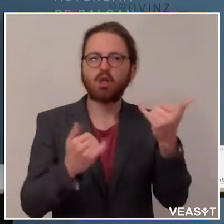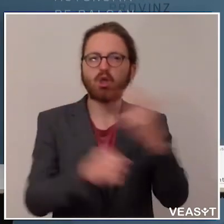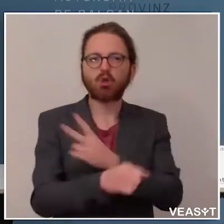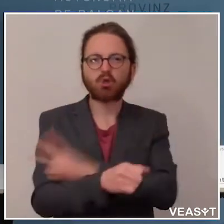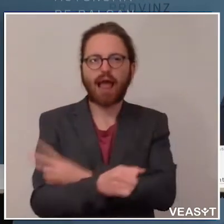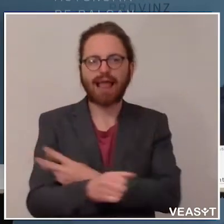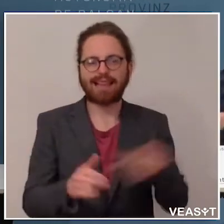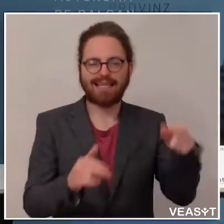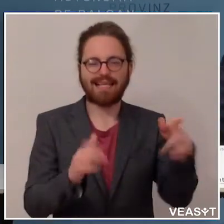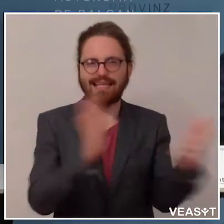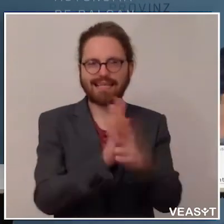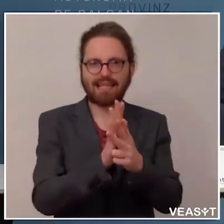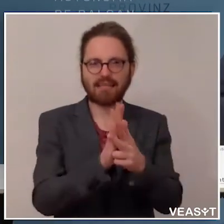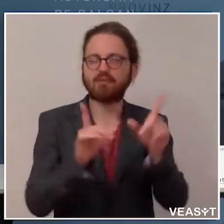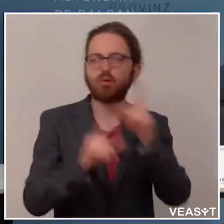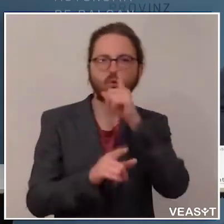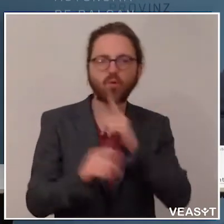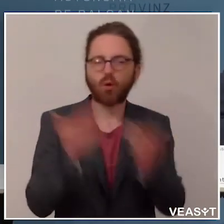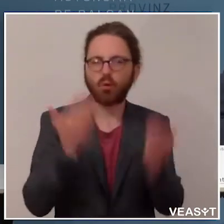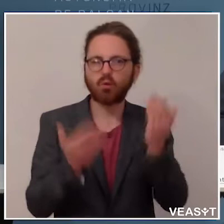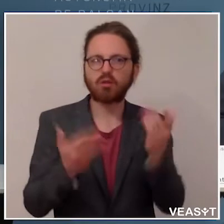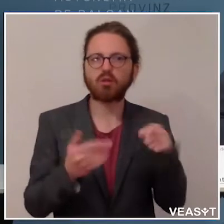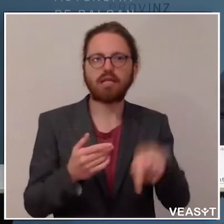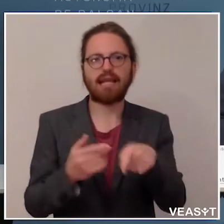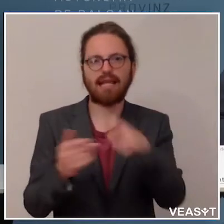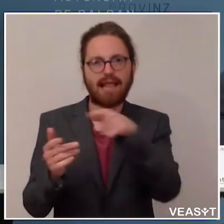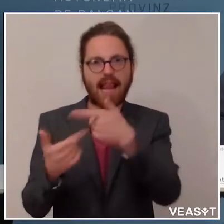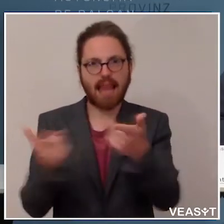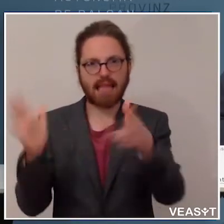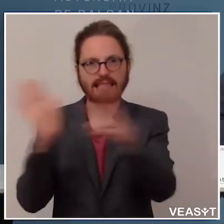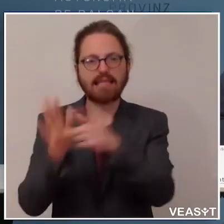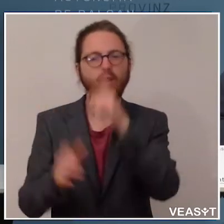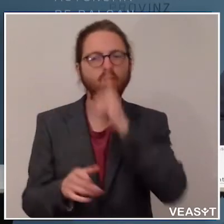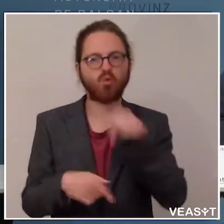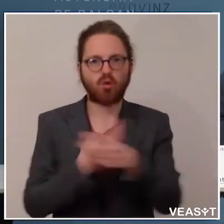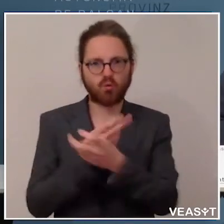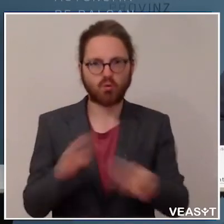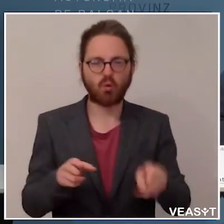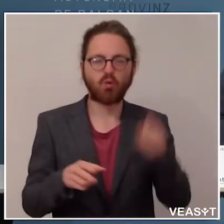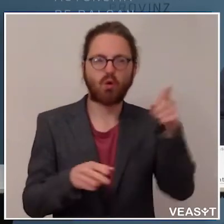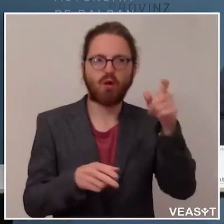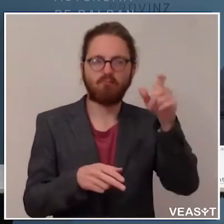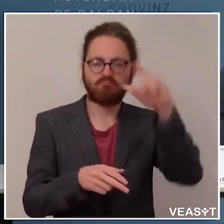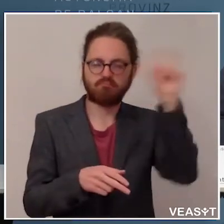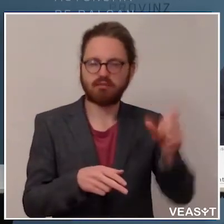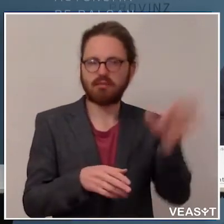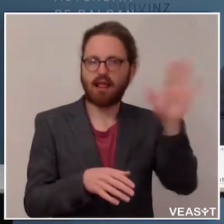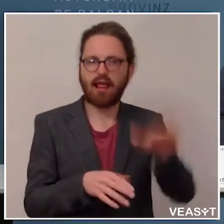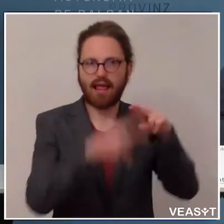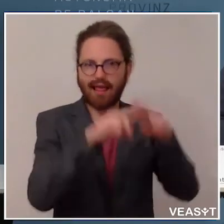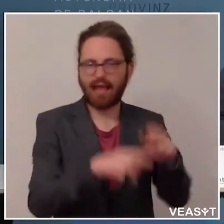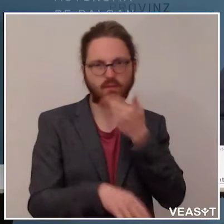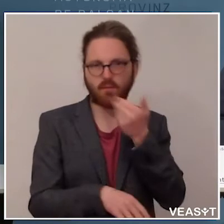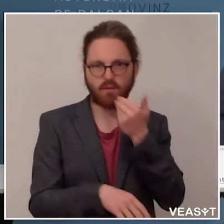nur für Südtirol und nicht für das ganze Staatsgebiet. Es steht aber nicht unter dem staatlichen Gesetz, sondern neben dem staatlichen Gesetz und ist in